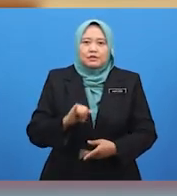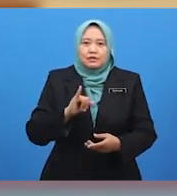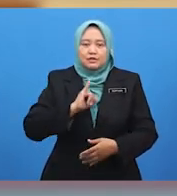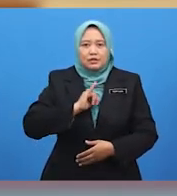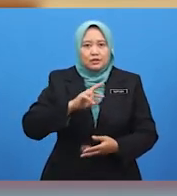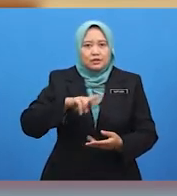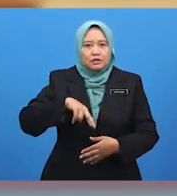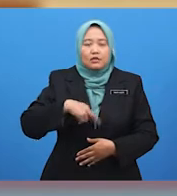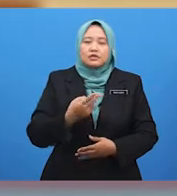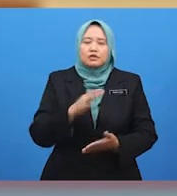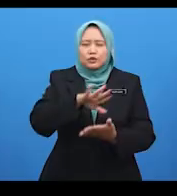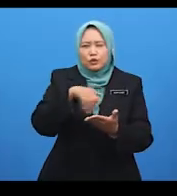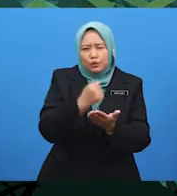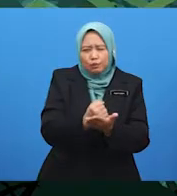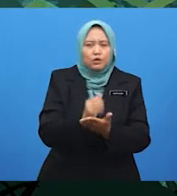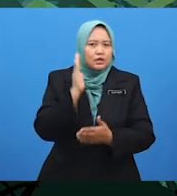Jom!